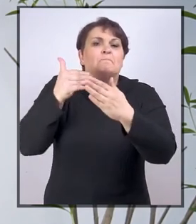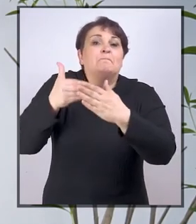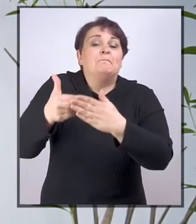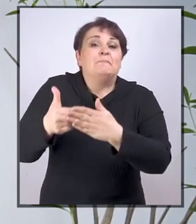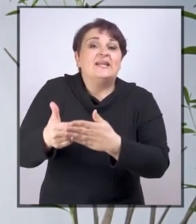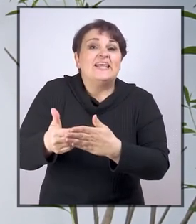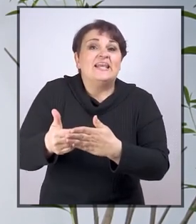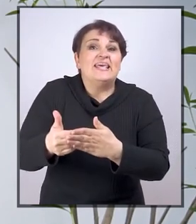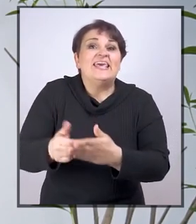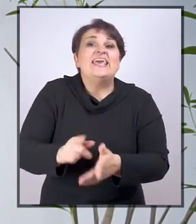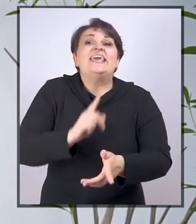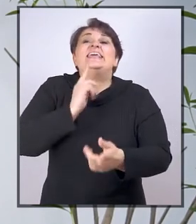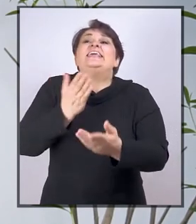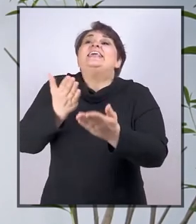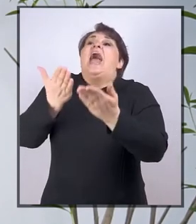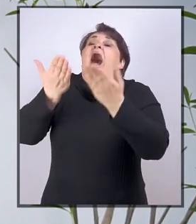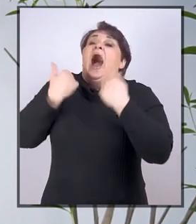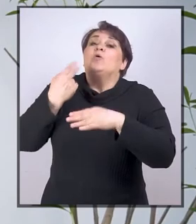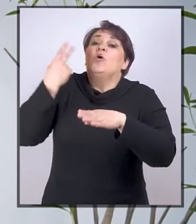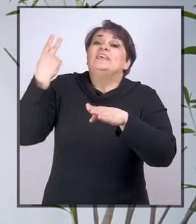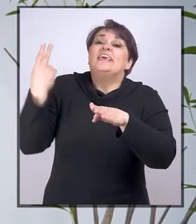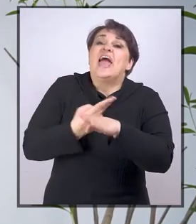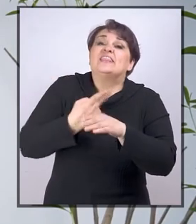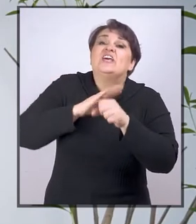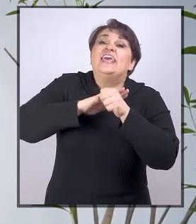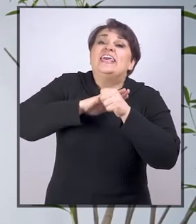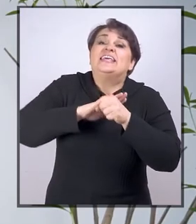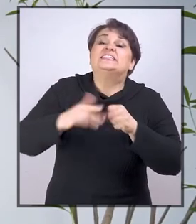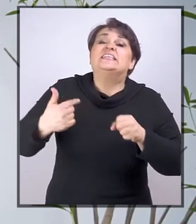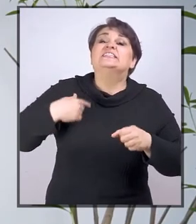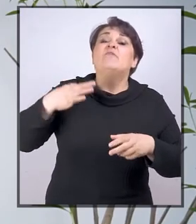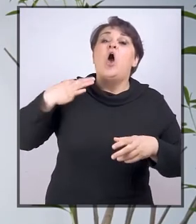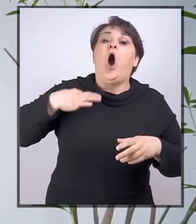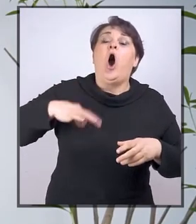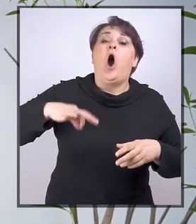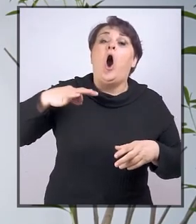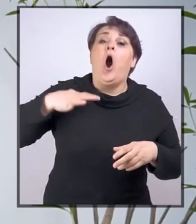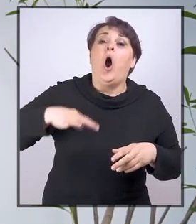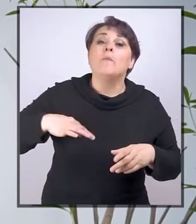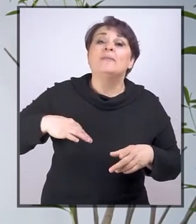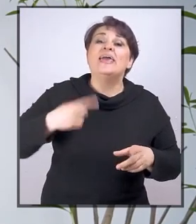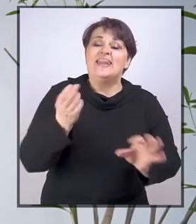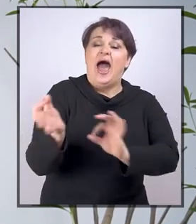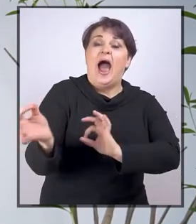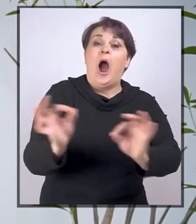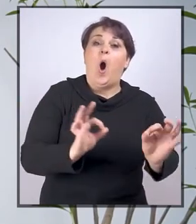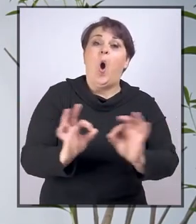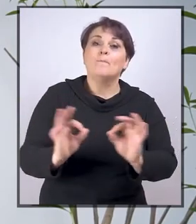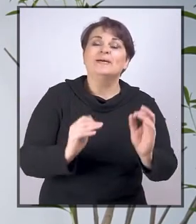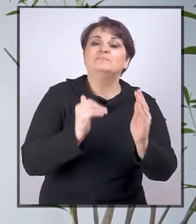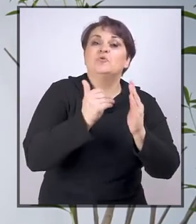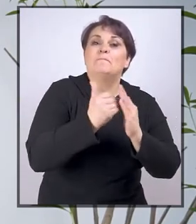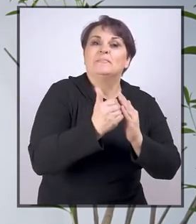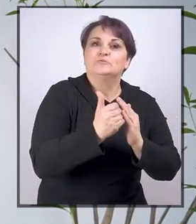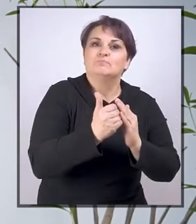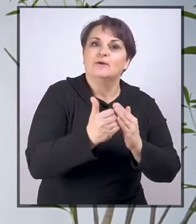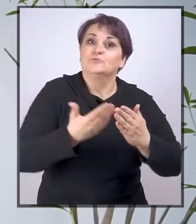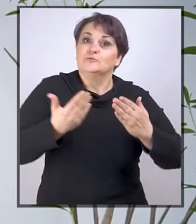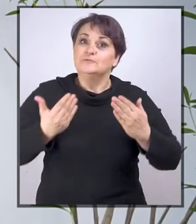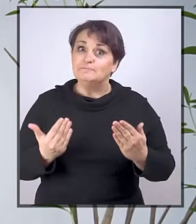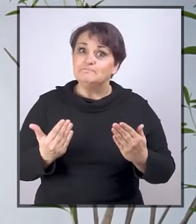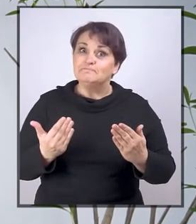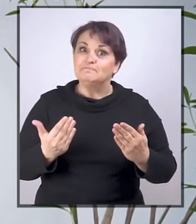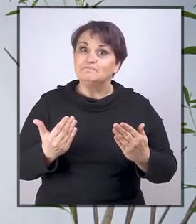razumnog prilagođavanja čak i ako je država ispunila svoje dužnosti na obezbijedjenju